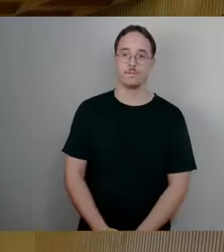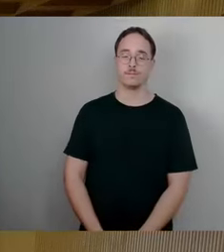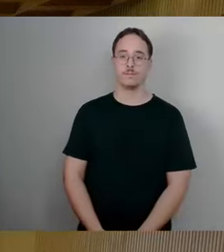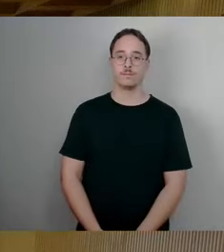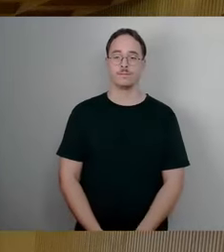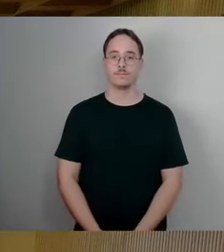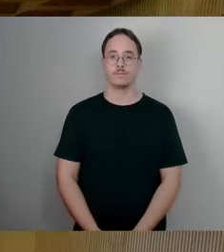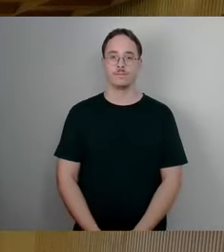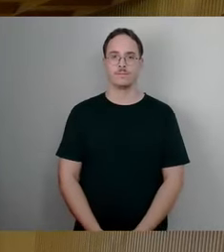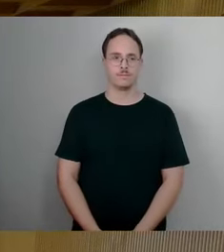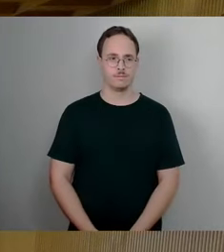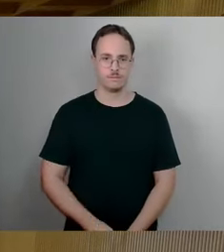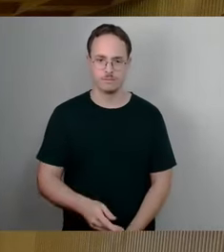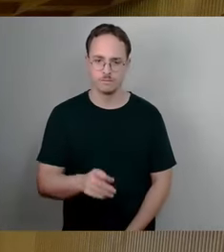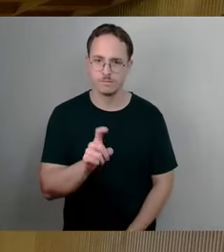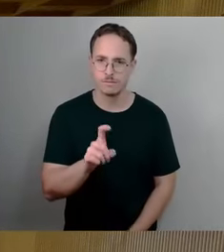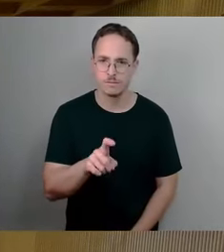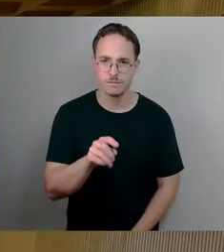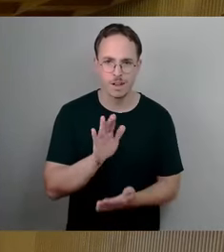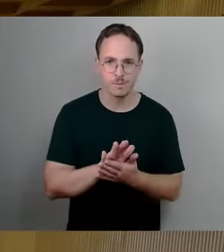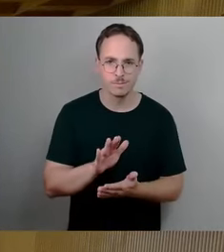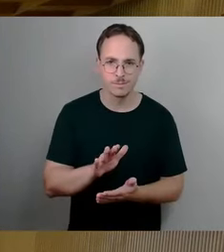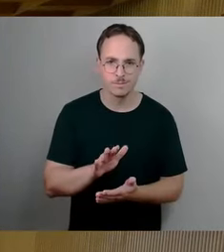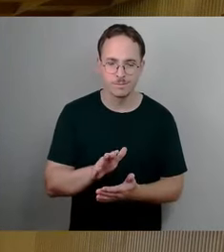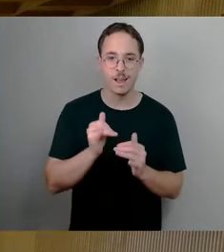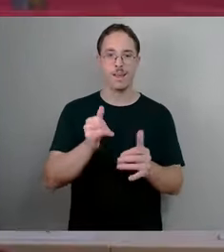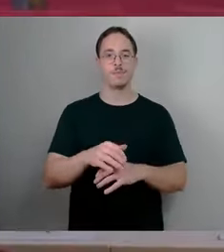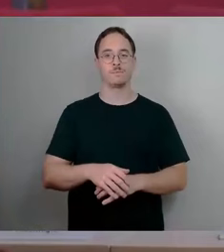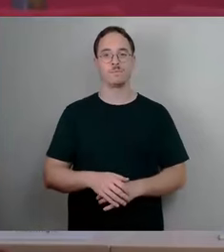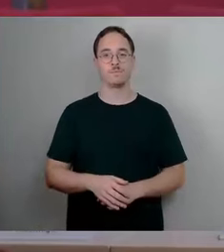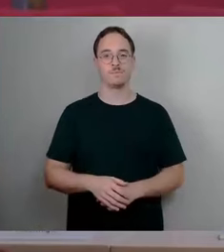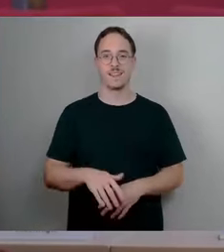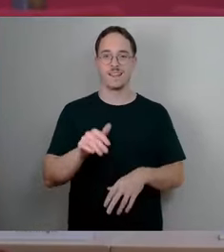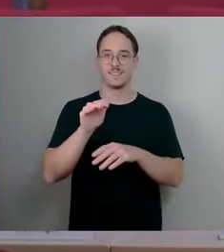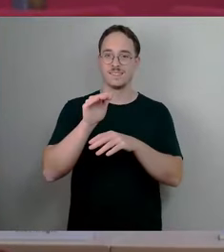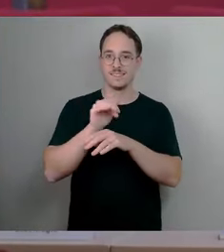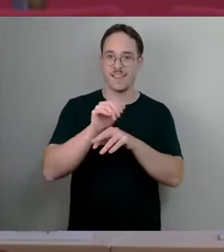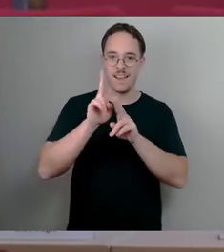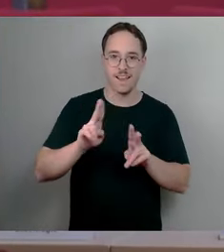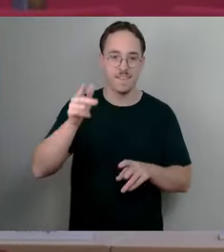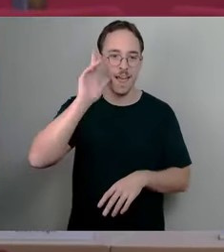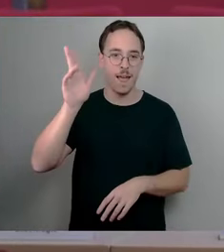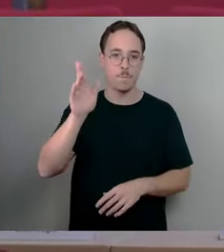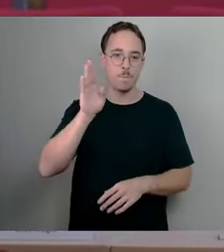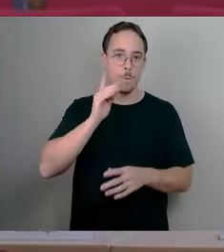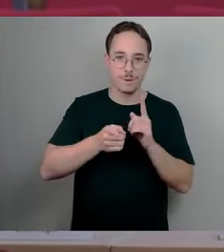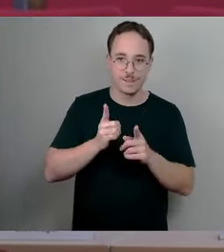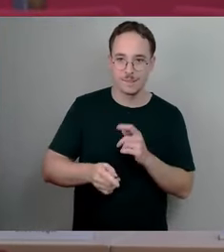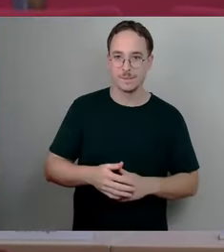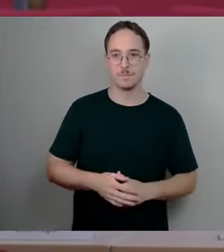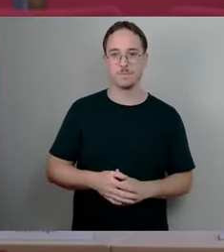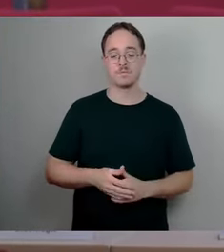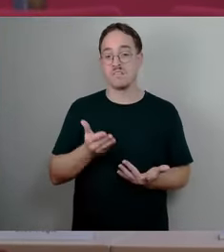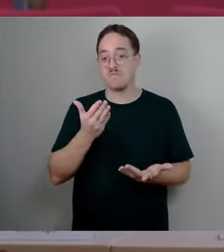Funktioniert das? Ja. Sehr geehrter Herr Bürgermeister. Man erinnert sich vielleicht noch, dass der Wiederaufbau